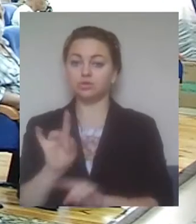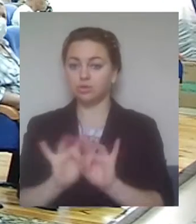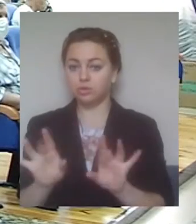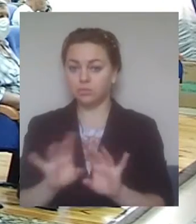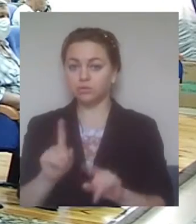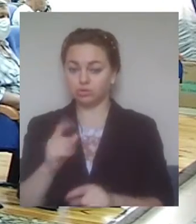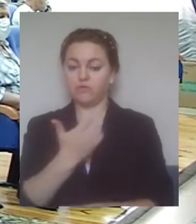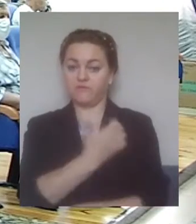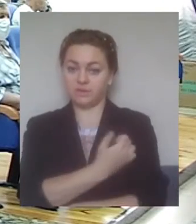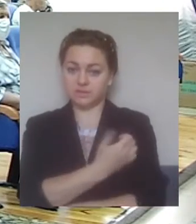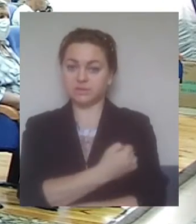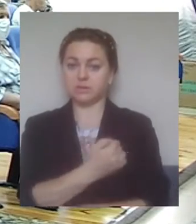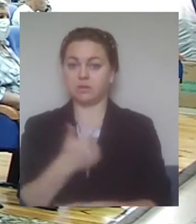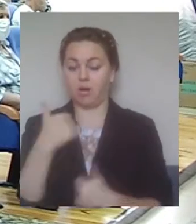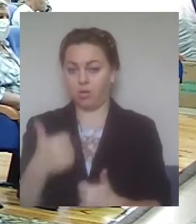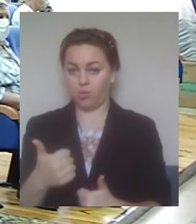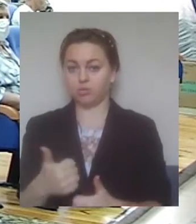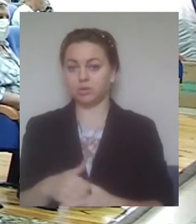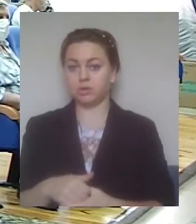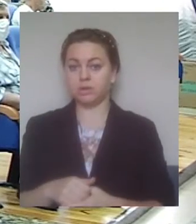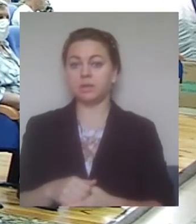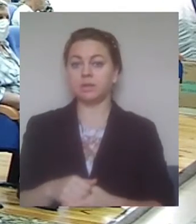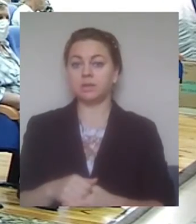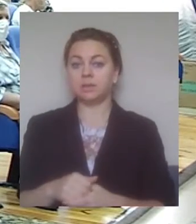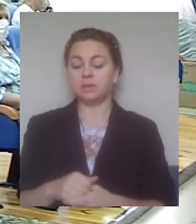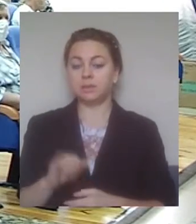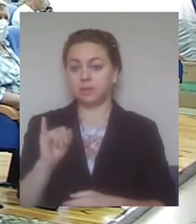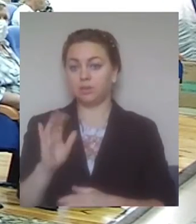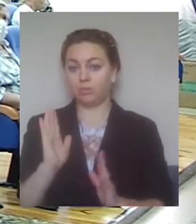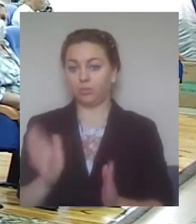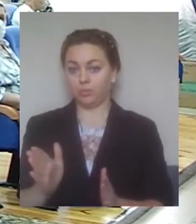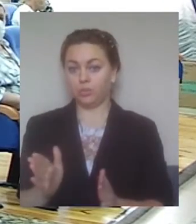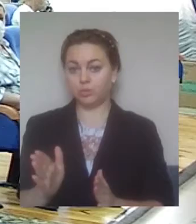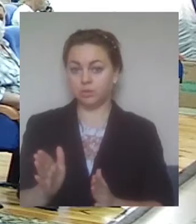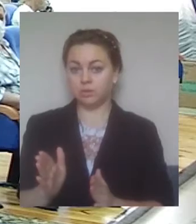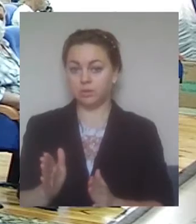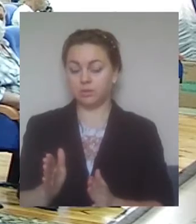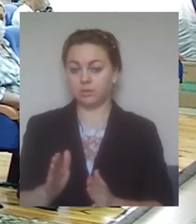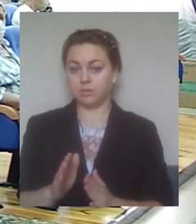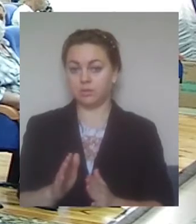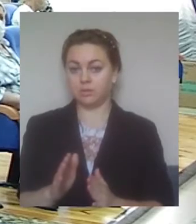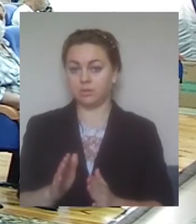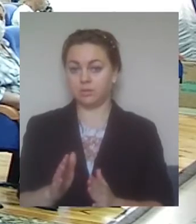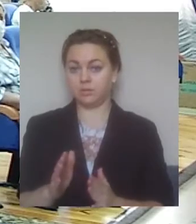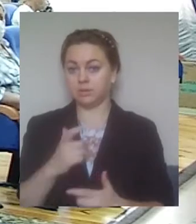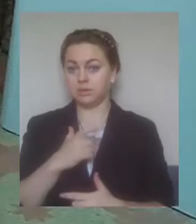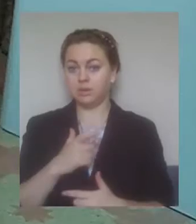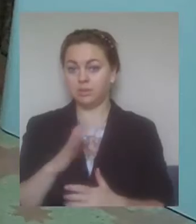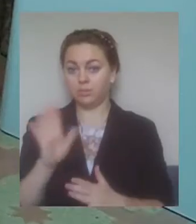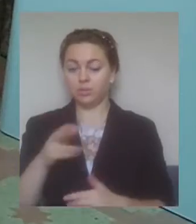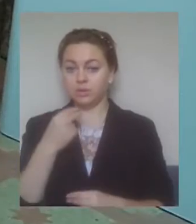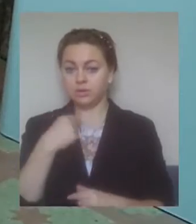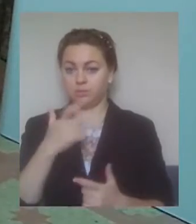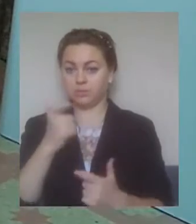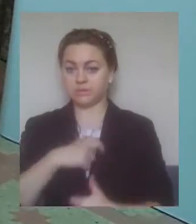досить непогана, хороша і побіжних ефектів не буде і ми будемо захищені.